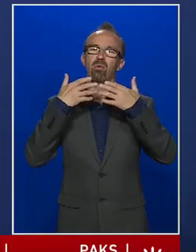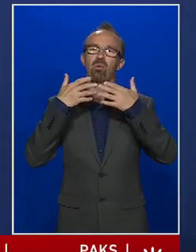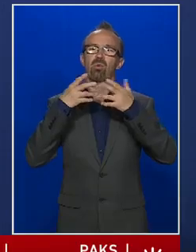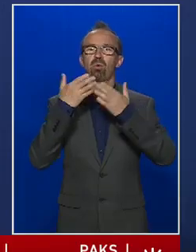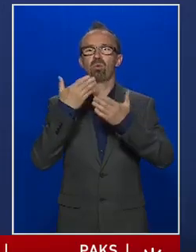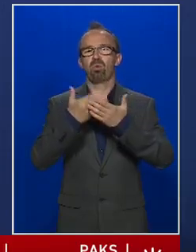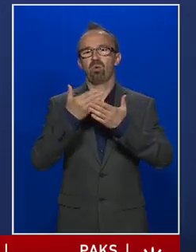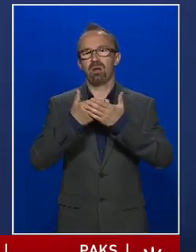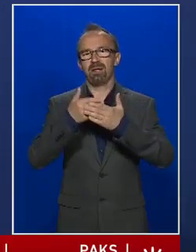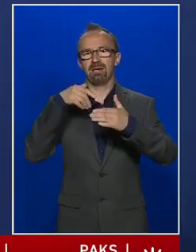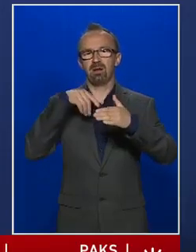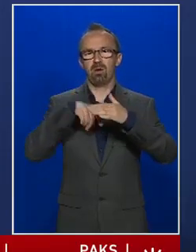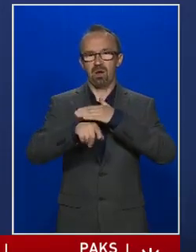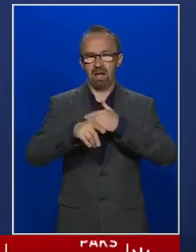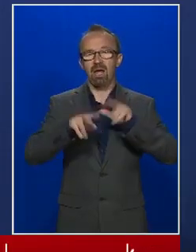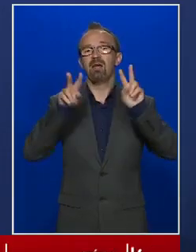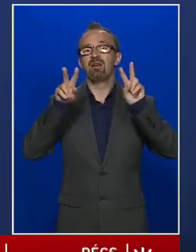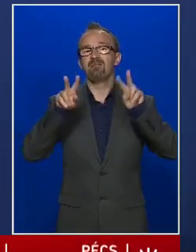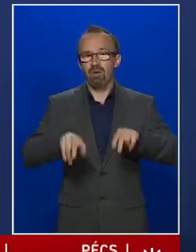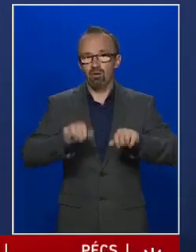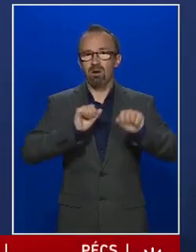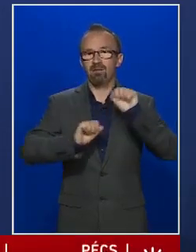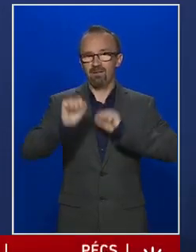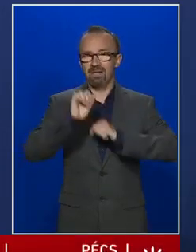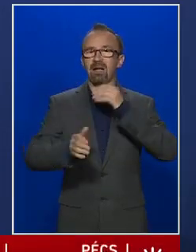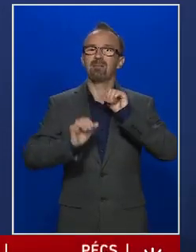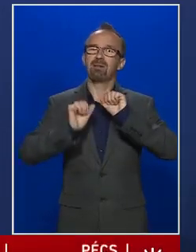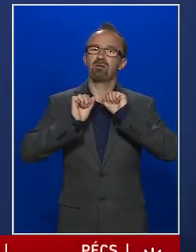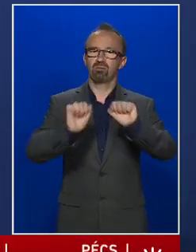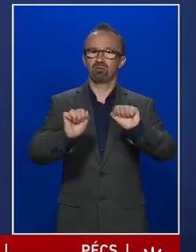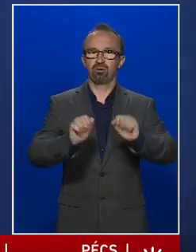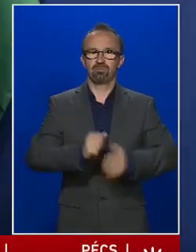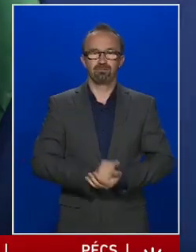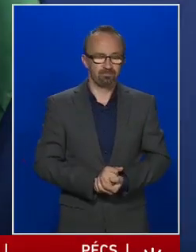tulajdonképpen alá. Valóban védelmet nyújtson.